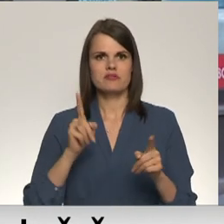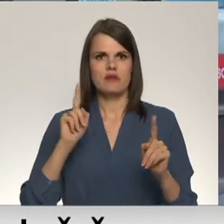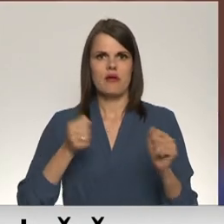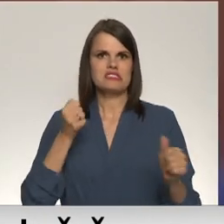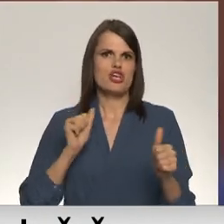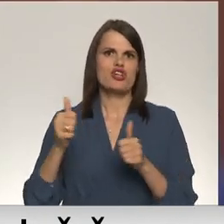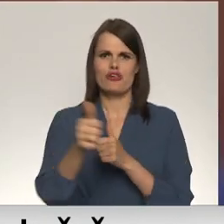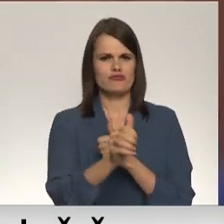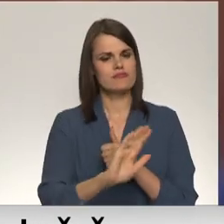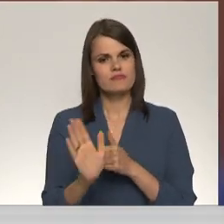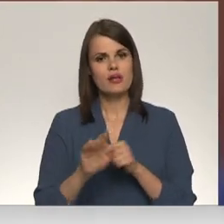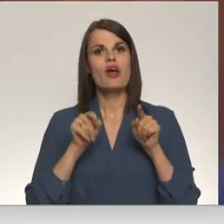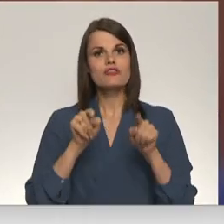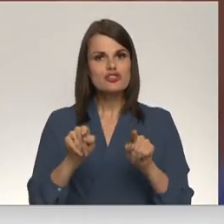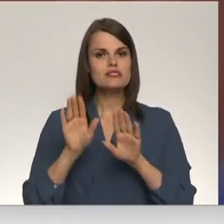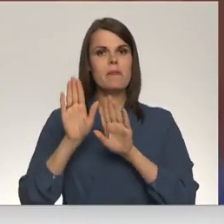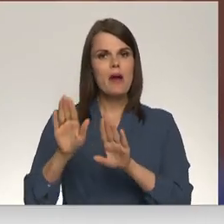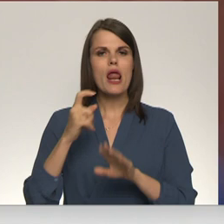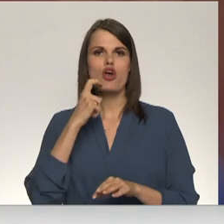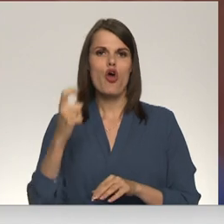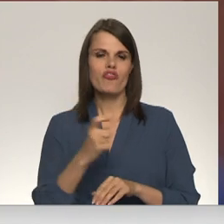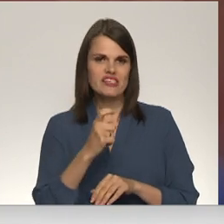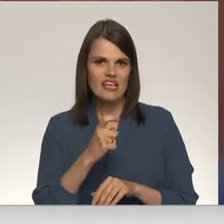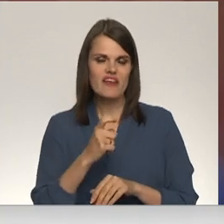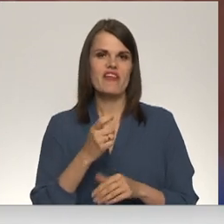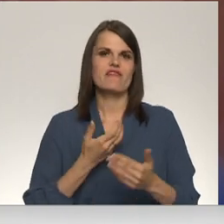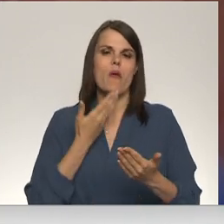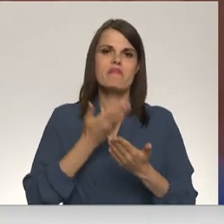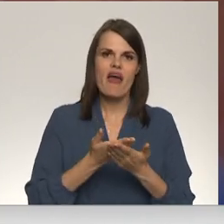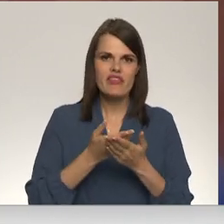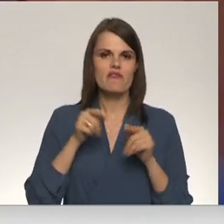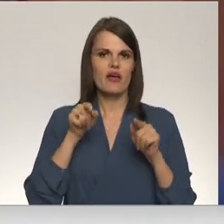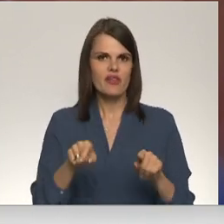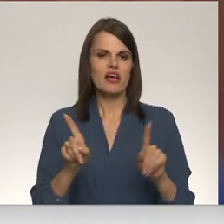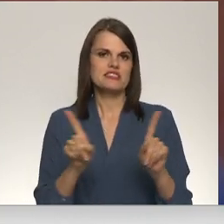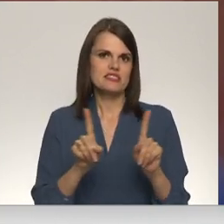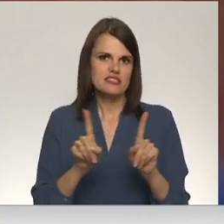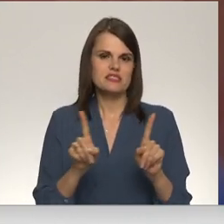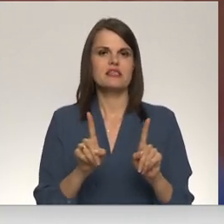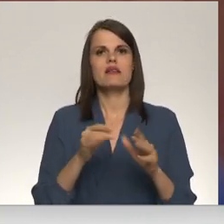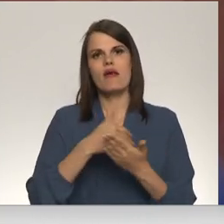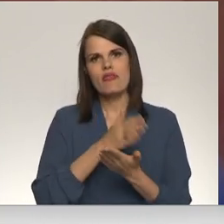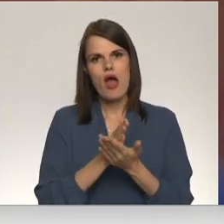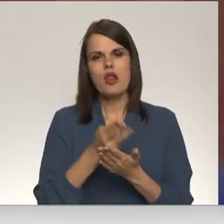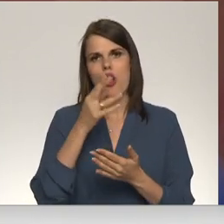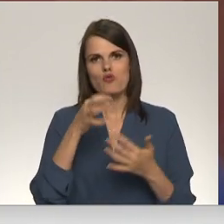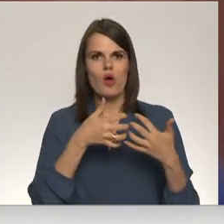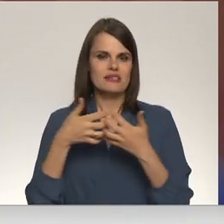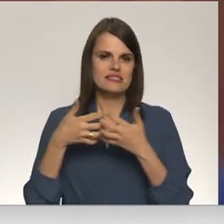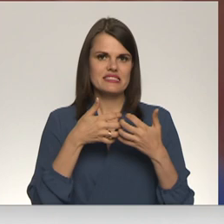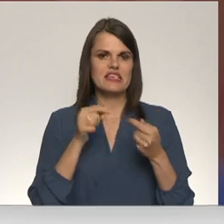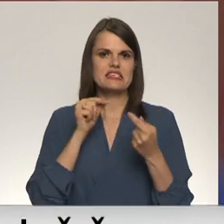priekšu. Šis ir un paliek konservatīvo piedāvājums, tas ir daļa no cīņas pret